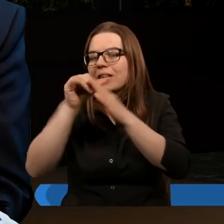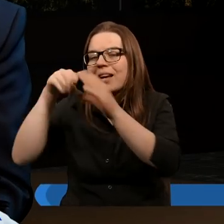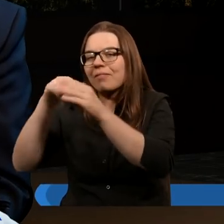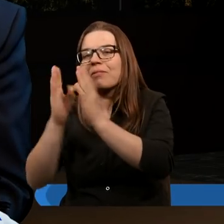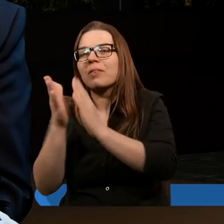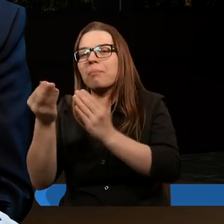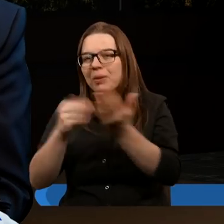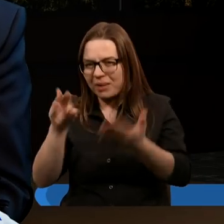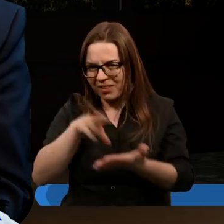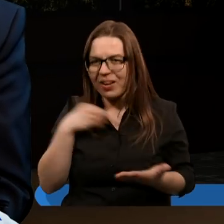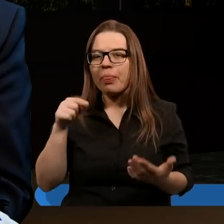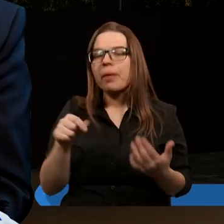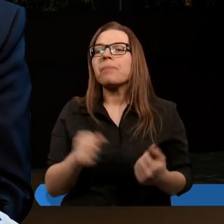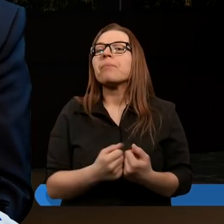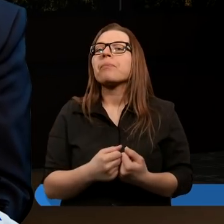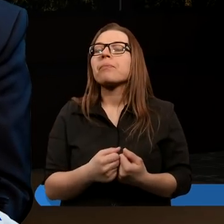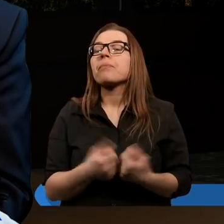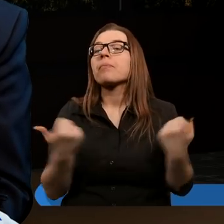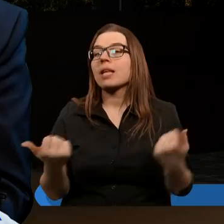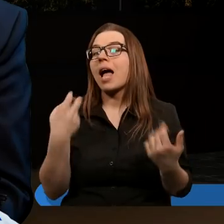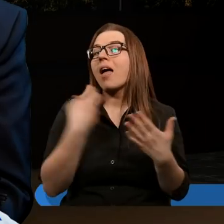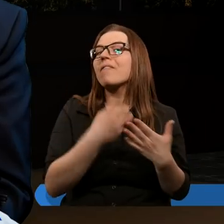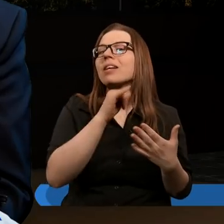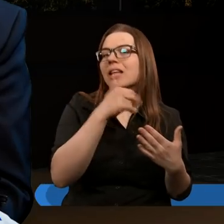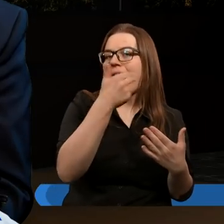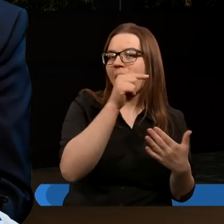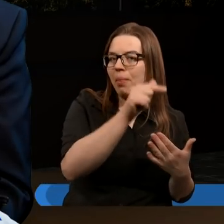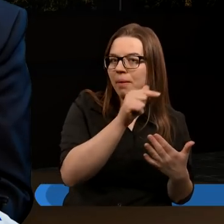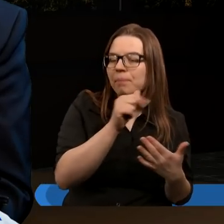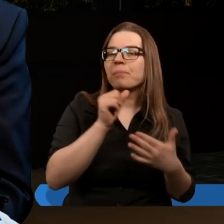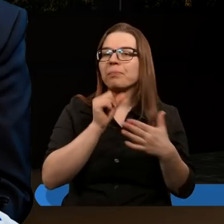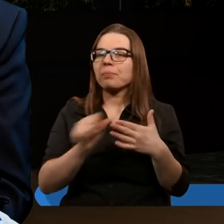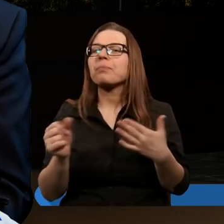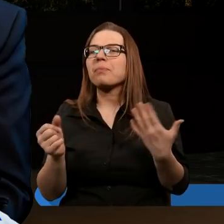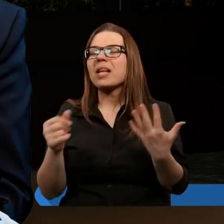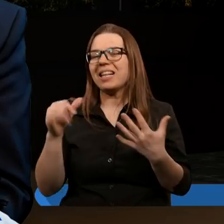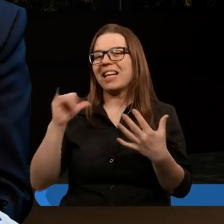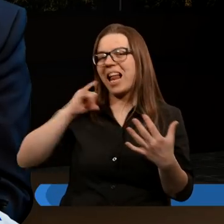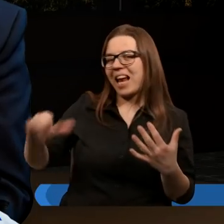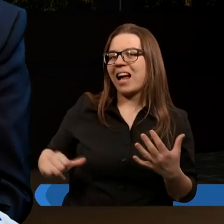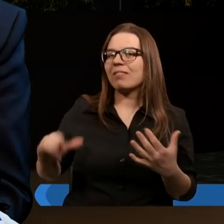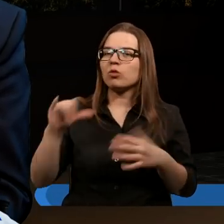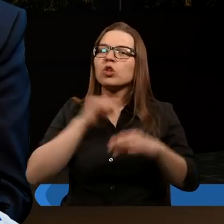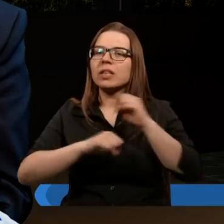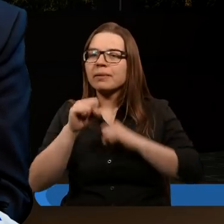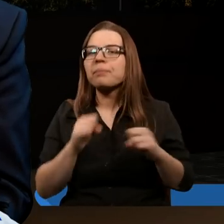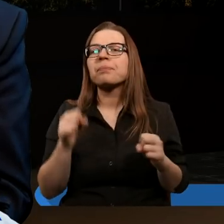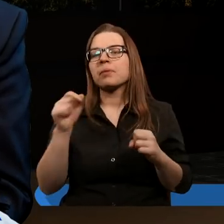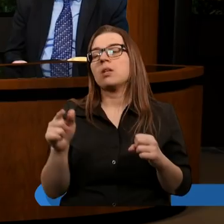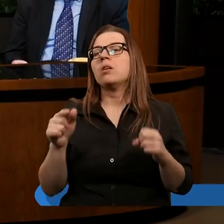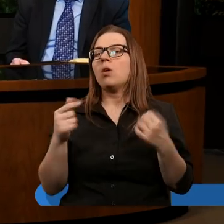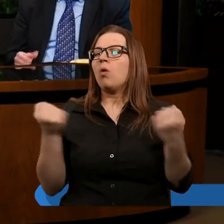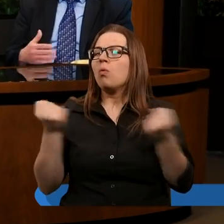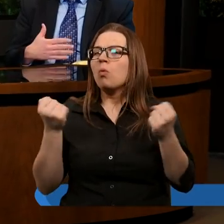Notabene czas, kiedy pisze Ewangelista Jan, to są czasy Cesarstwa Rzymskiego, gdzie bardzo popularny był